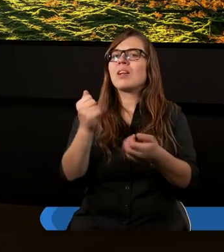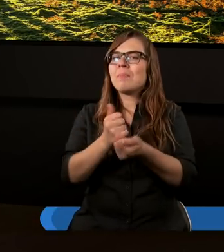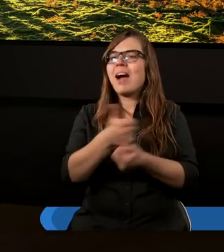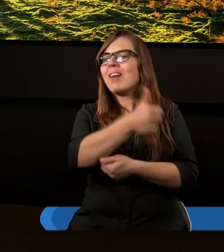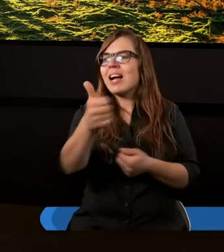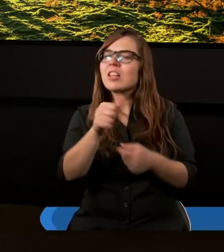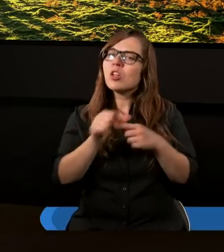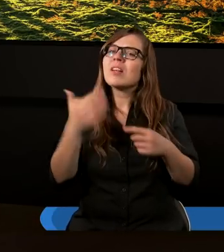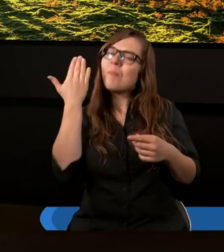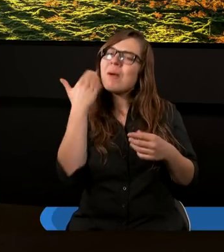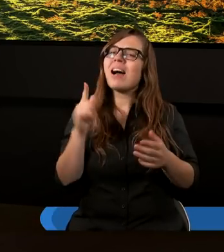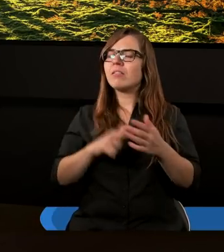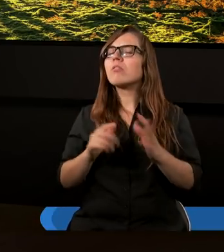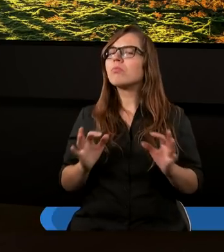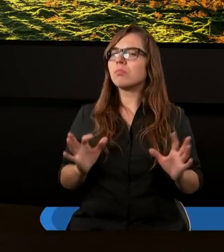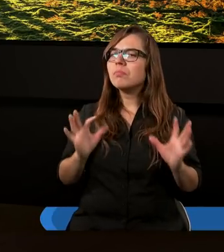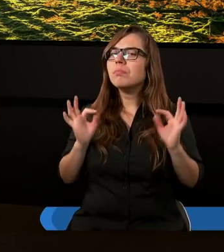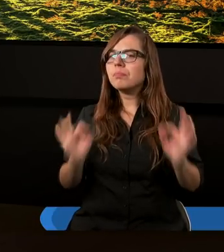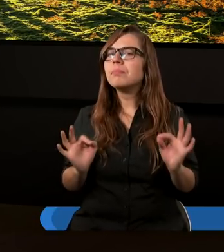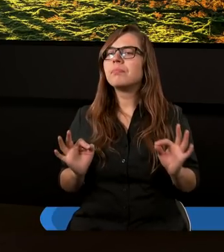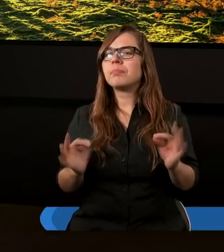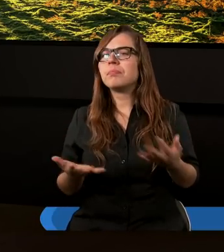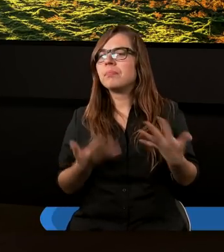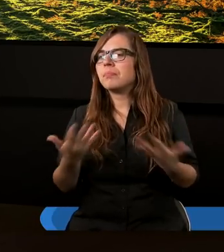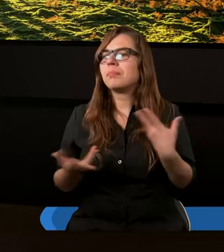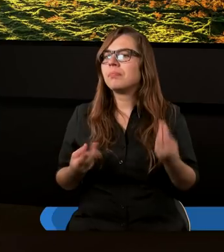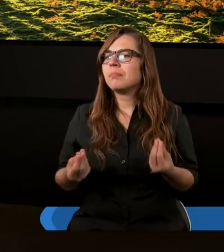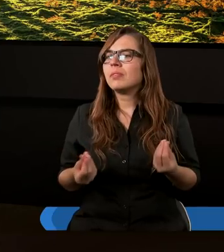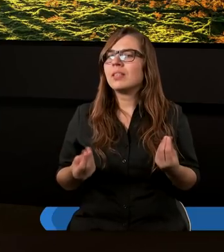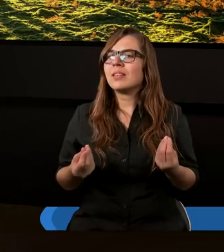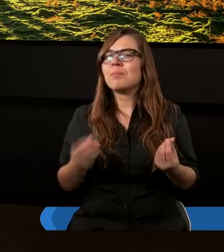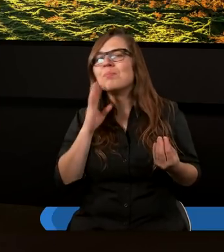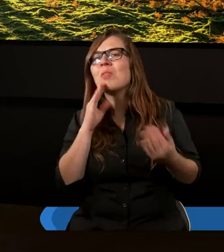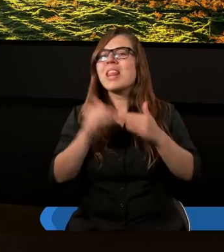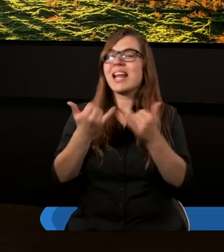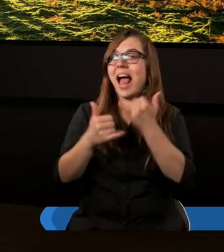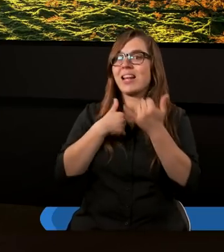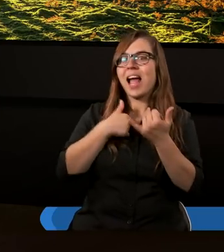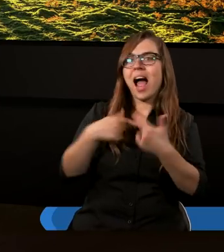jedności jest bardzo wtedy bliska.